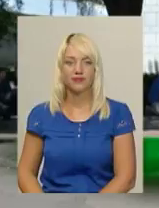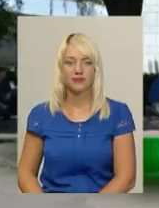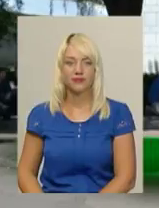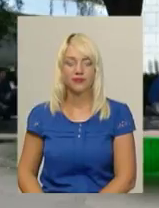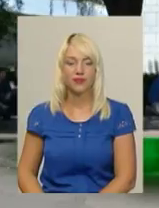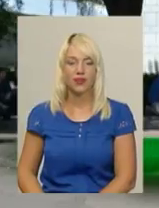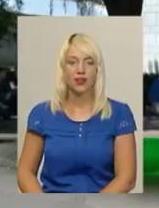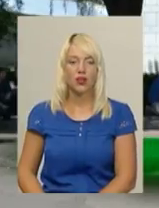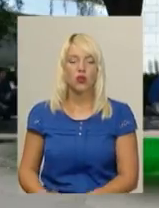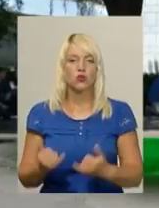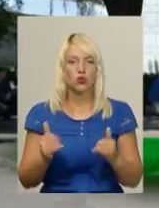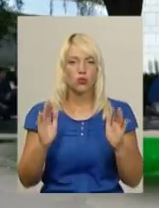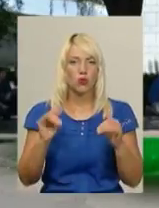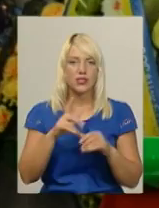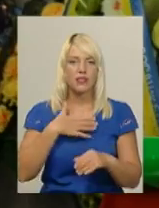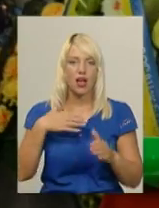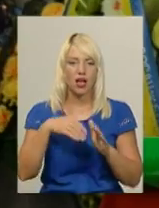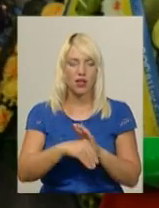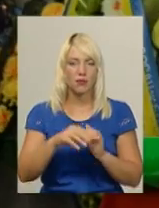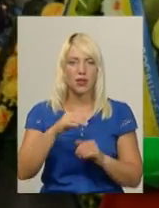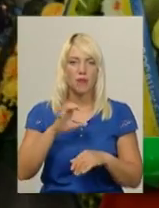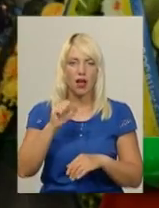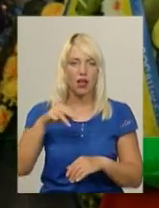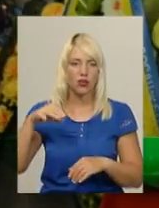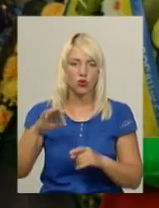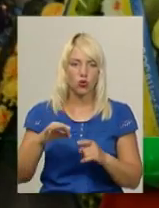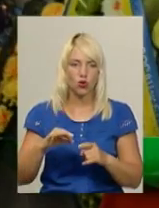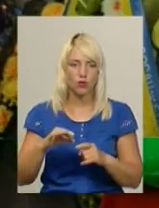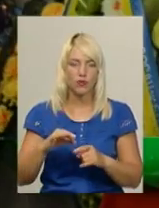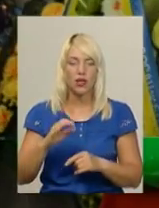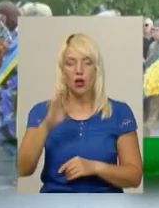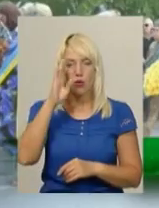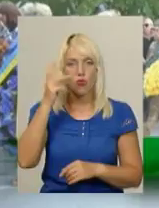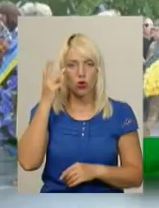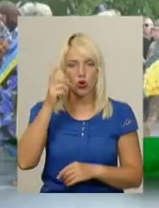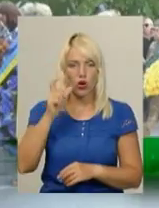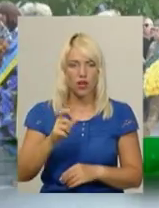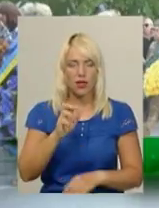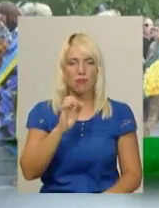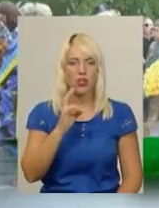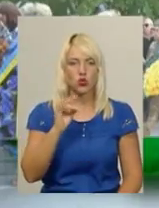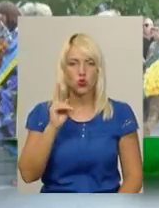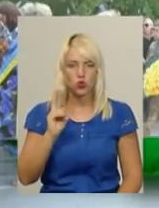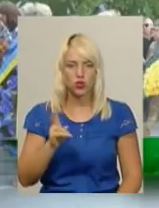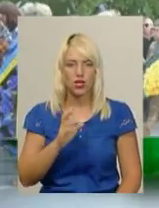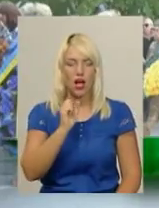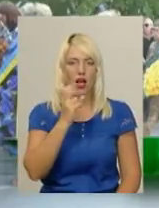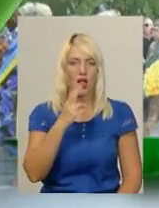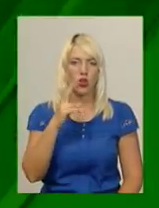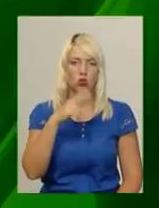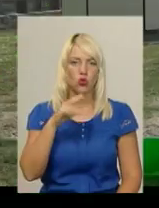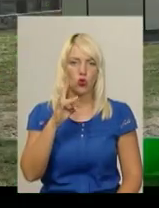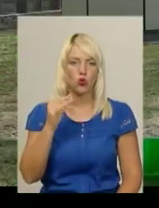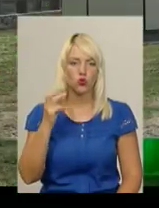Сьогодні попрощались із загиблими у зоні ведення операції об'єднаних сил подолянами Богданом Блінчуком та Анатолієм Андрушчуком.